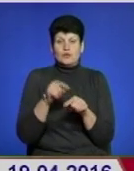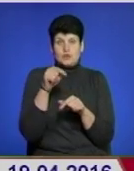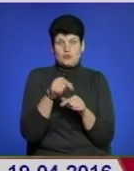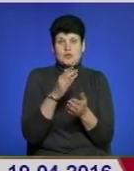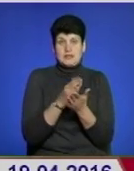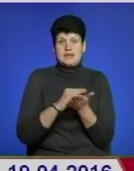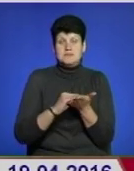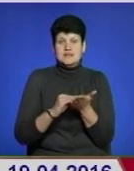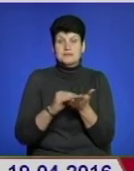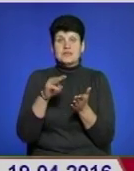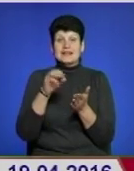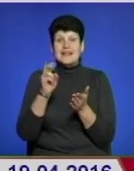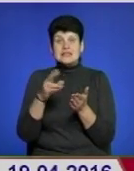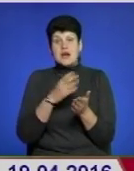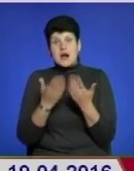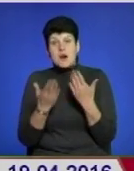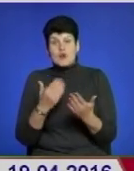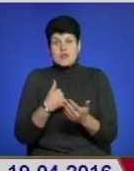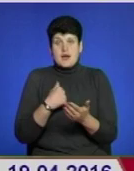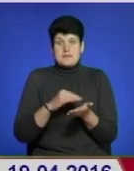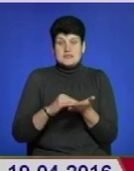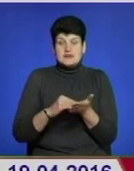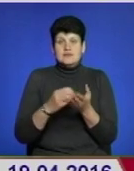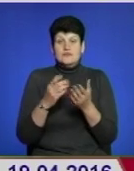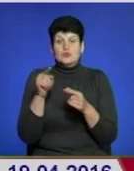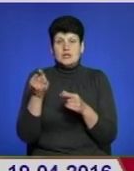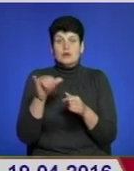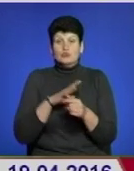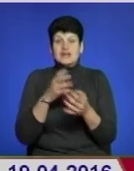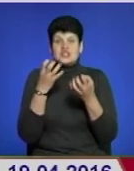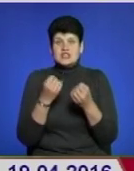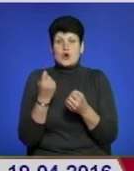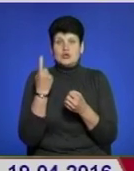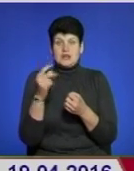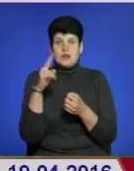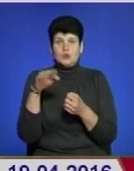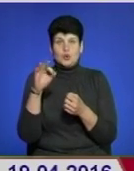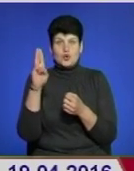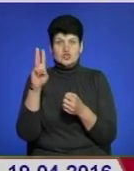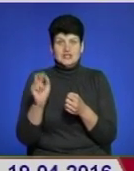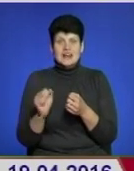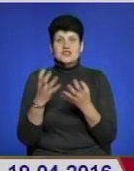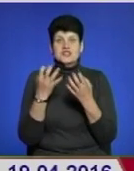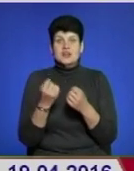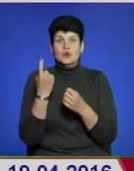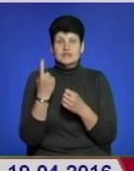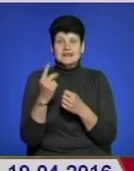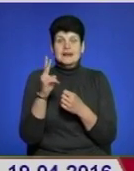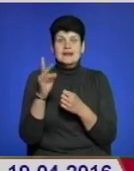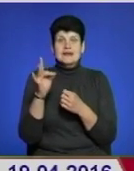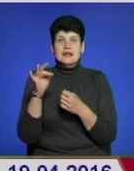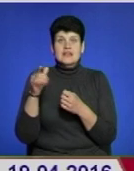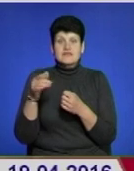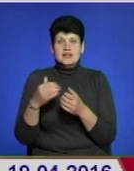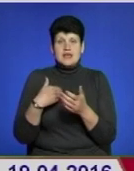текст. Або я писала також. Вони мали ще одну дошку і ще один грифер. Я мала